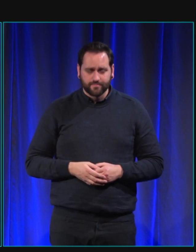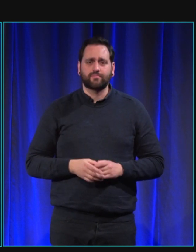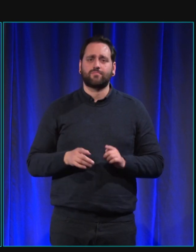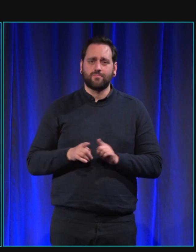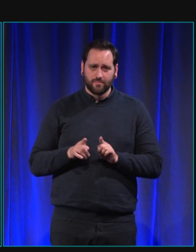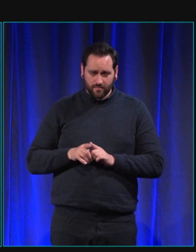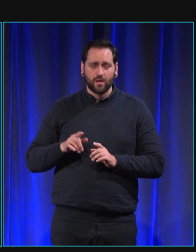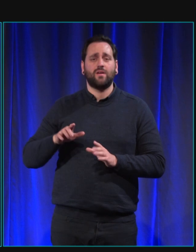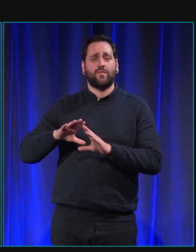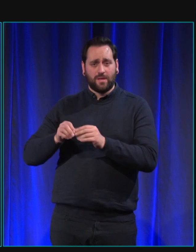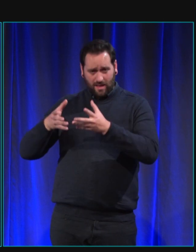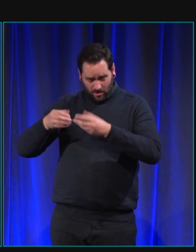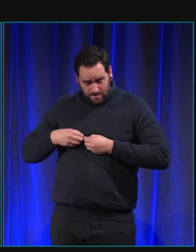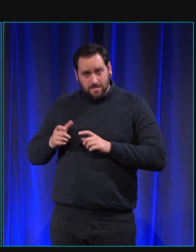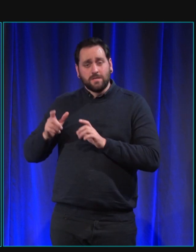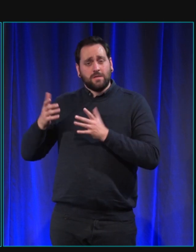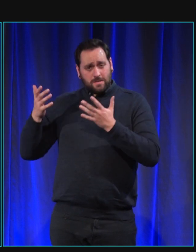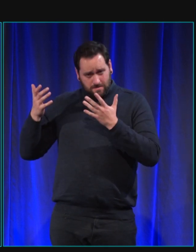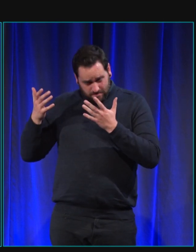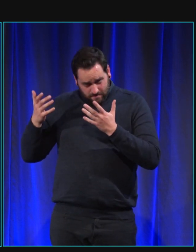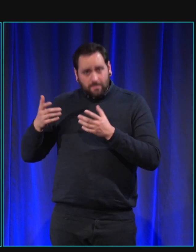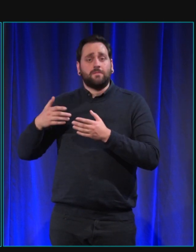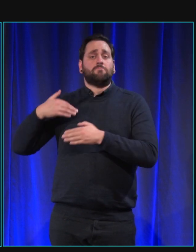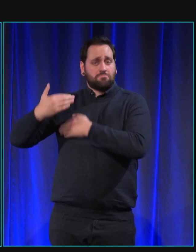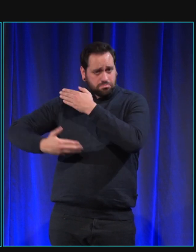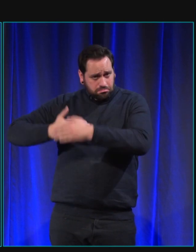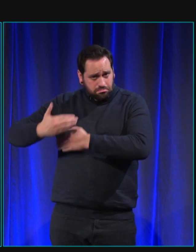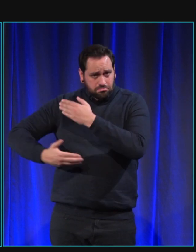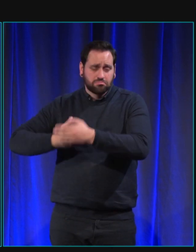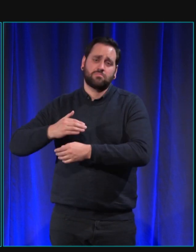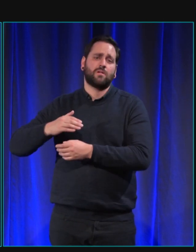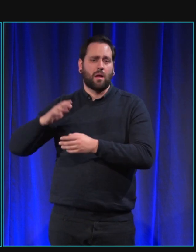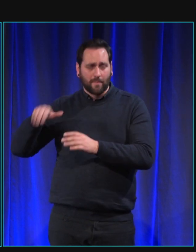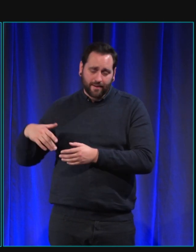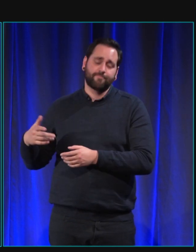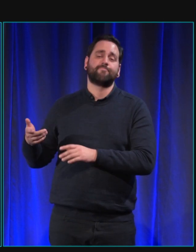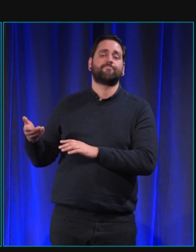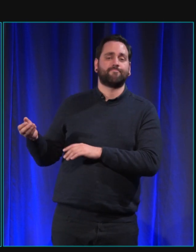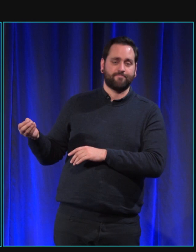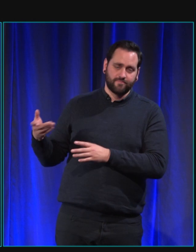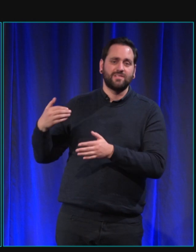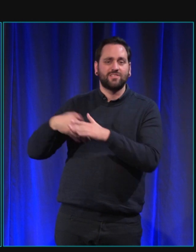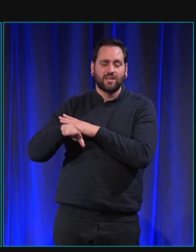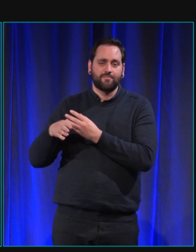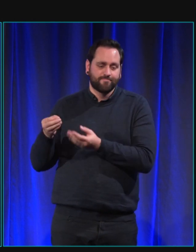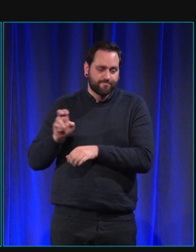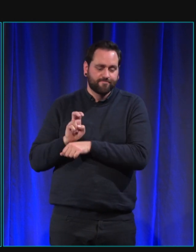et après ils gardent toujours un lien parce que souvent les familles d'accueil disent